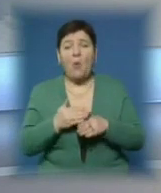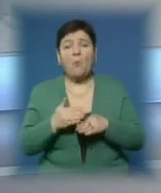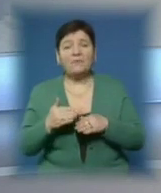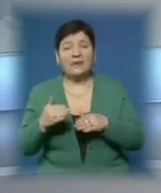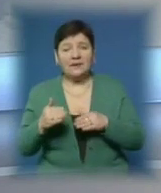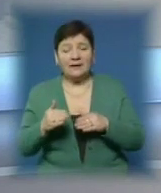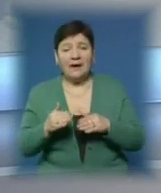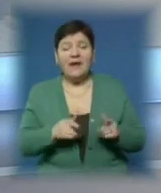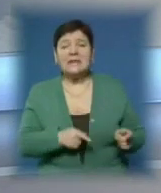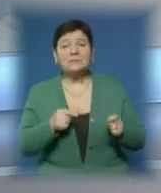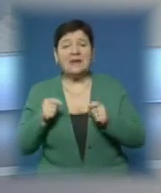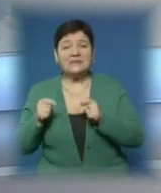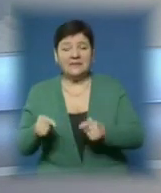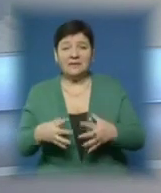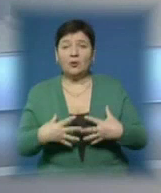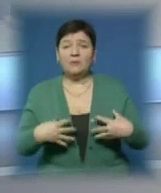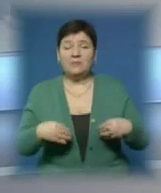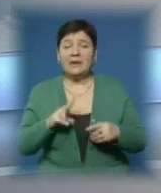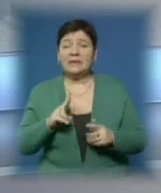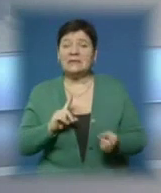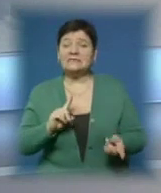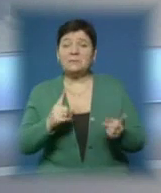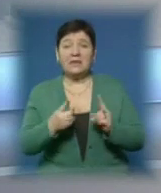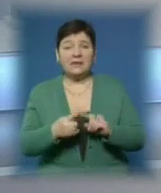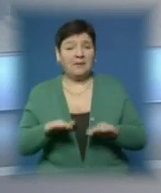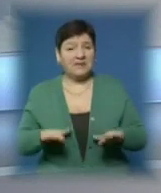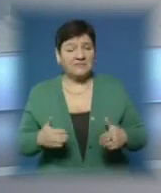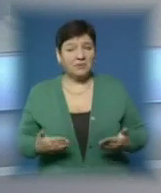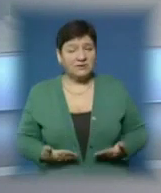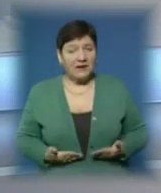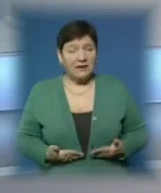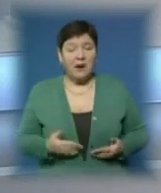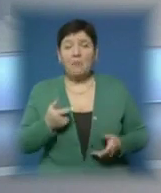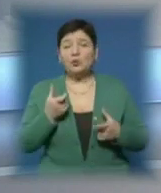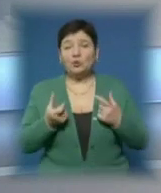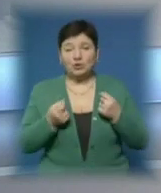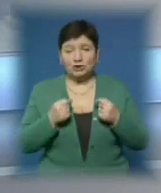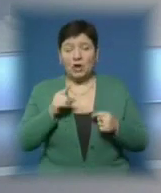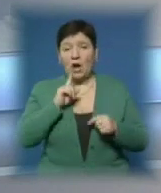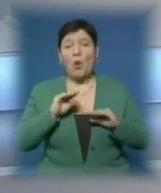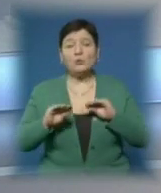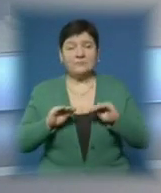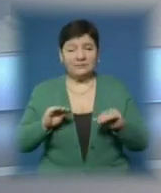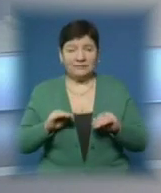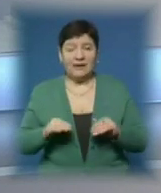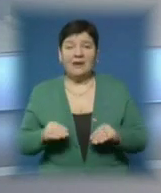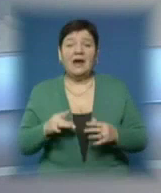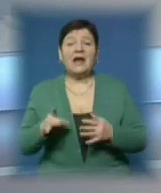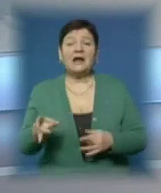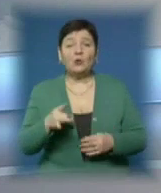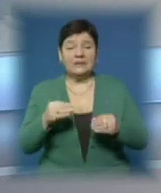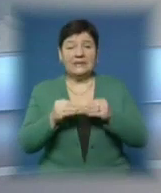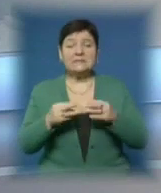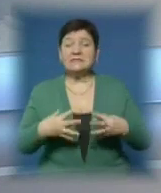переселення, утім родини, які погодилися змінити місце проживання, потроху прилаштовуються. Наразі мікрорайон заселили 10